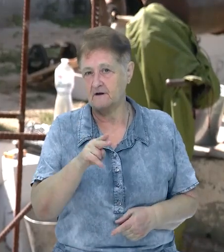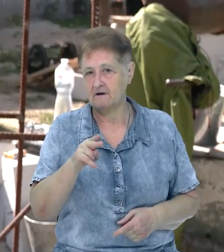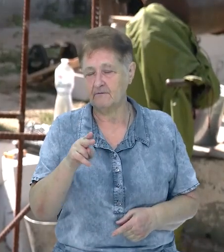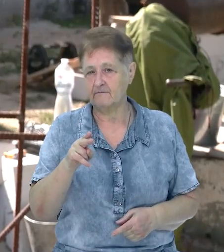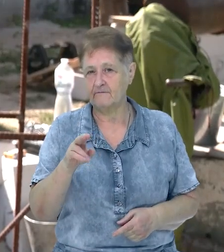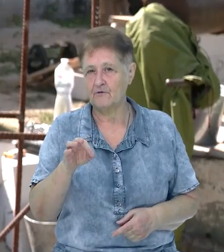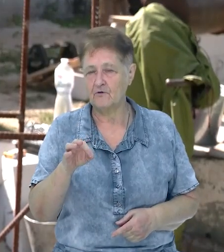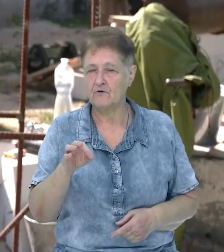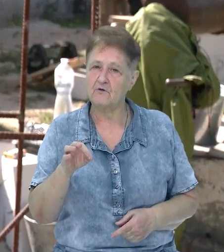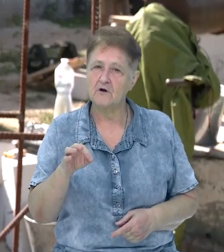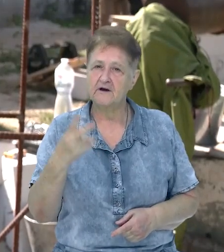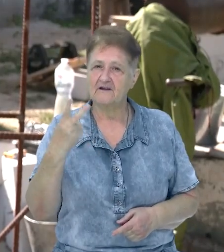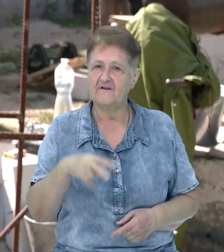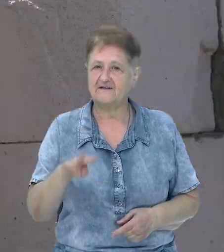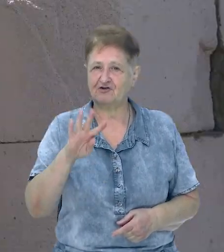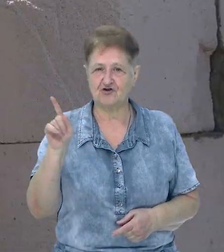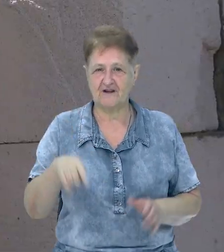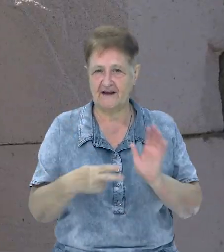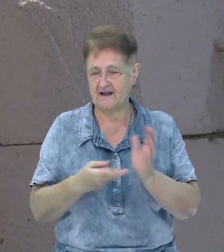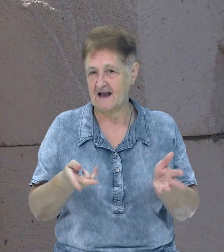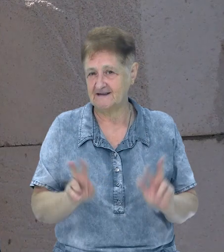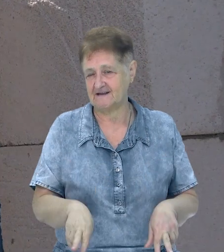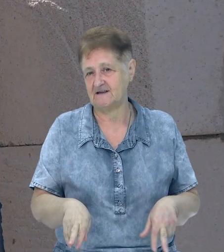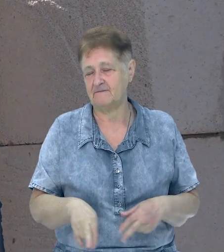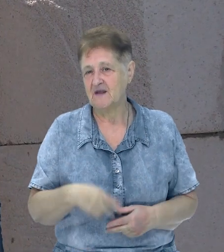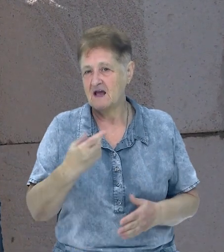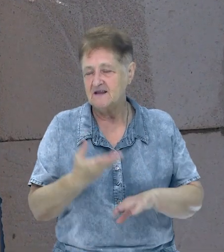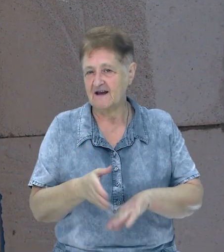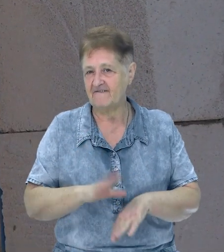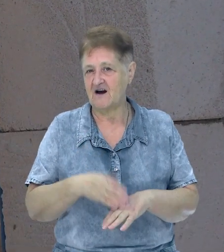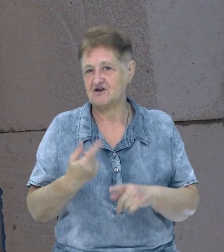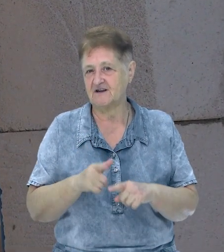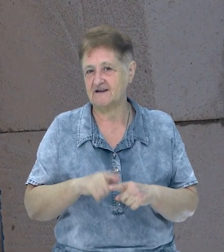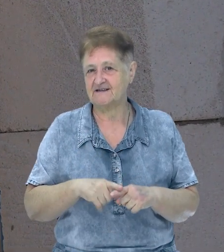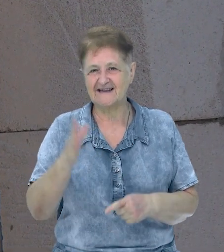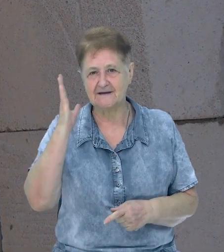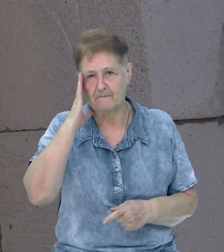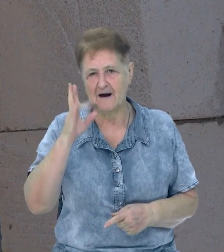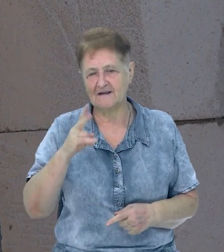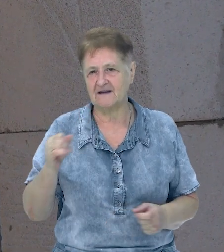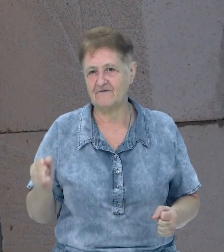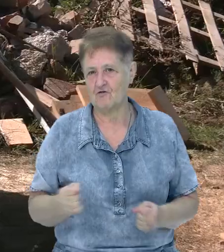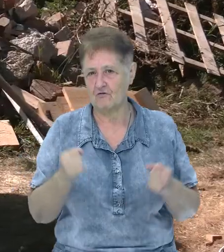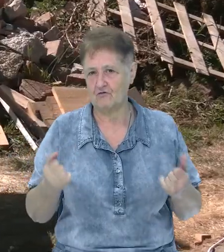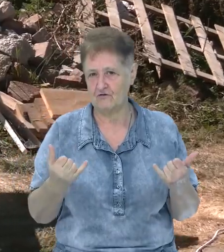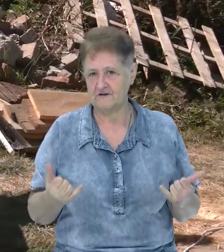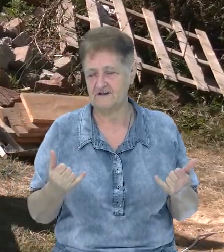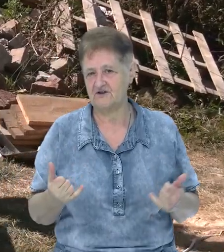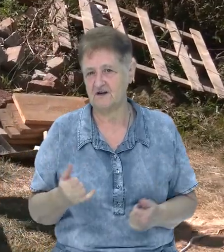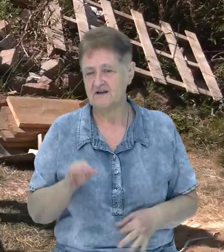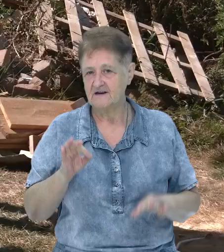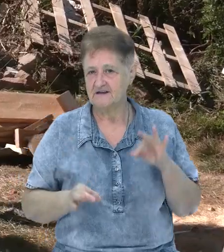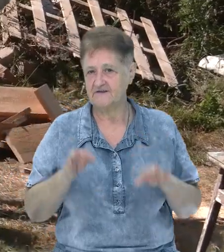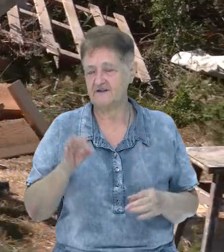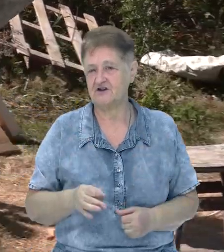в нас таборах функціонує 24 на 7. Найважчим – це, мабуть, спати в холодній палаці зараз. Іноді, звичайно,